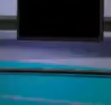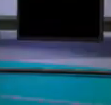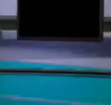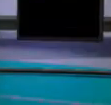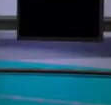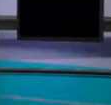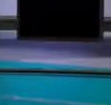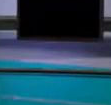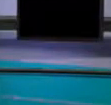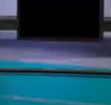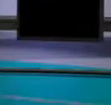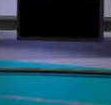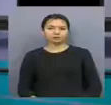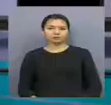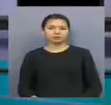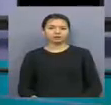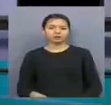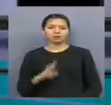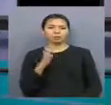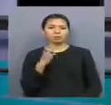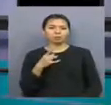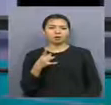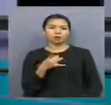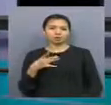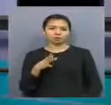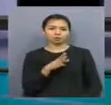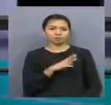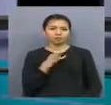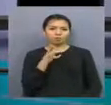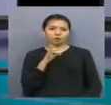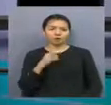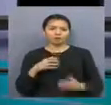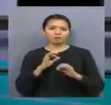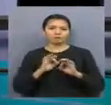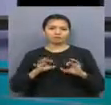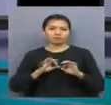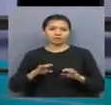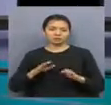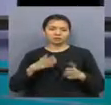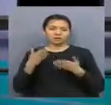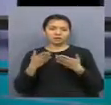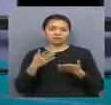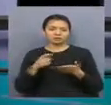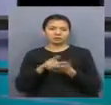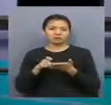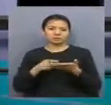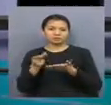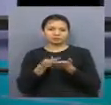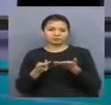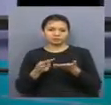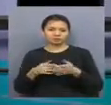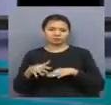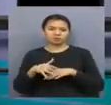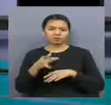Қазақтың үнжу маржаны саналатын Бурабай өлкесінде Бурабай аңыздары Қалығаралық Сөретшілер форумы өтуде.